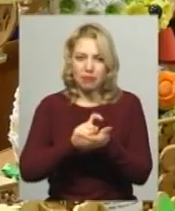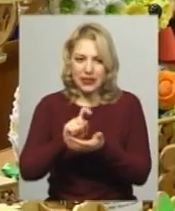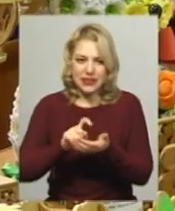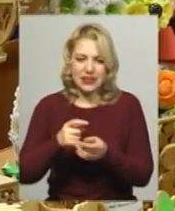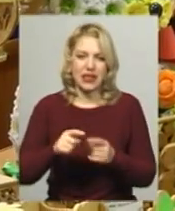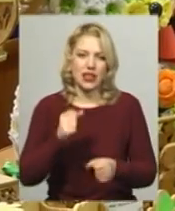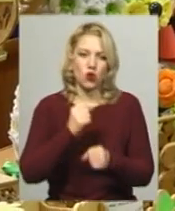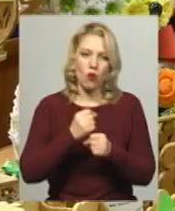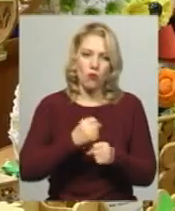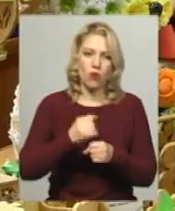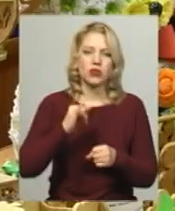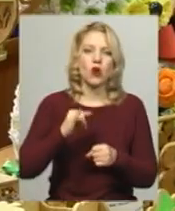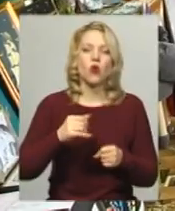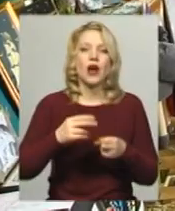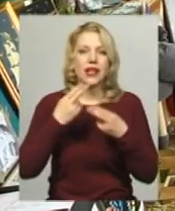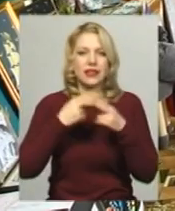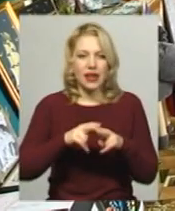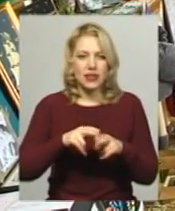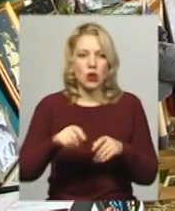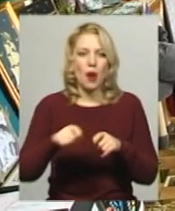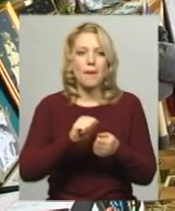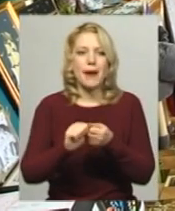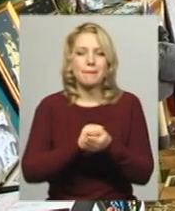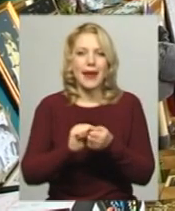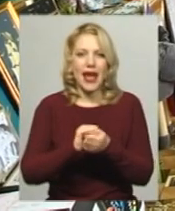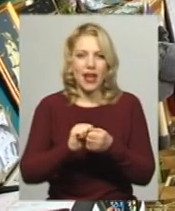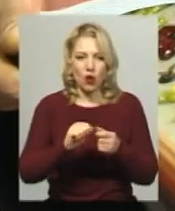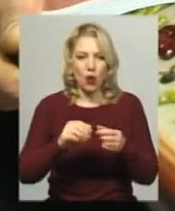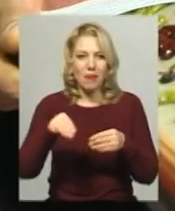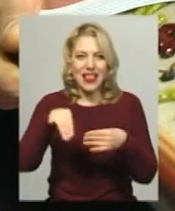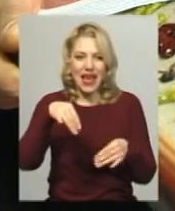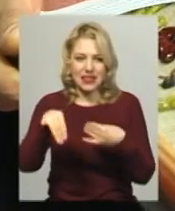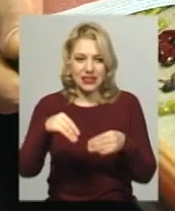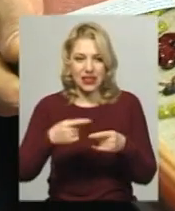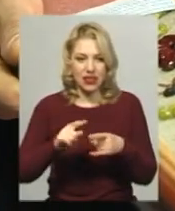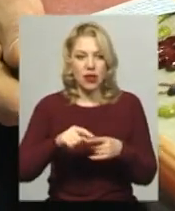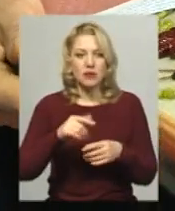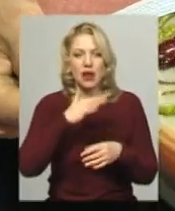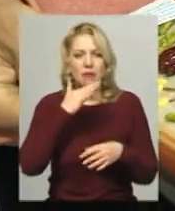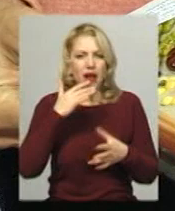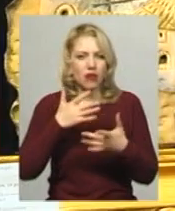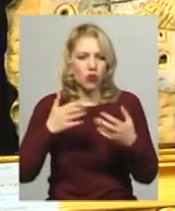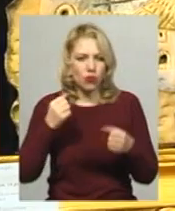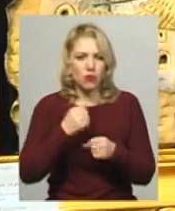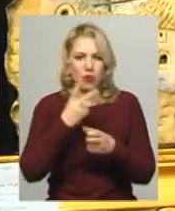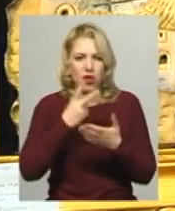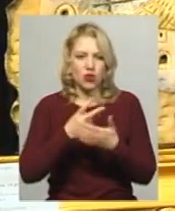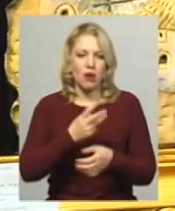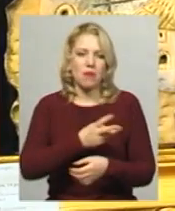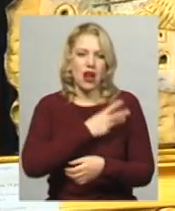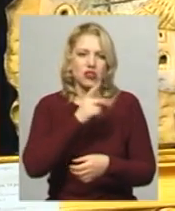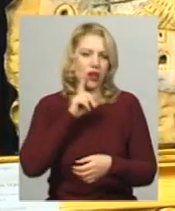-пластики, вишивки, каже голова журі конкурсу Світлана Делікатна. Додає, розмовіття робіт показує бажання молоді працювати.